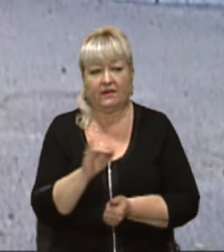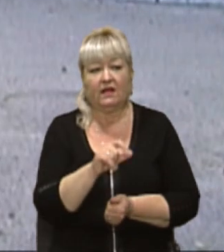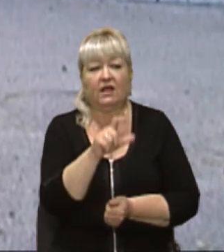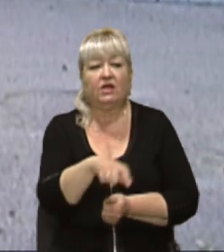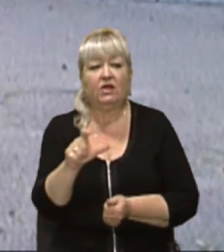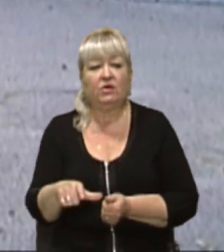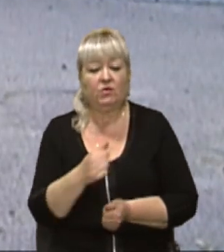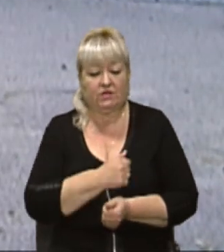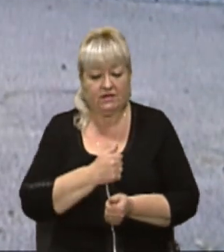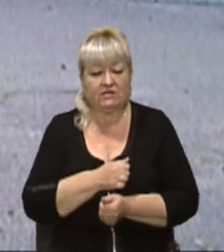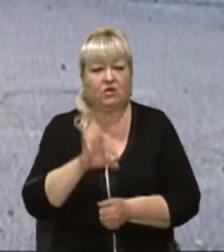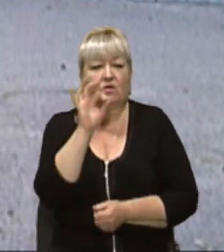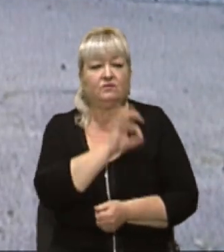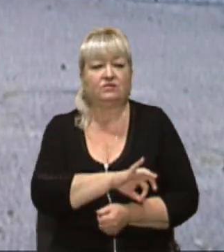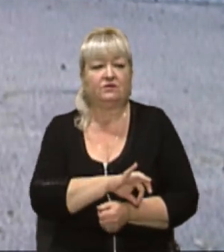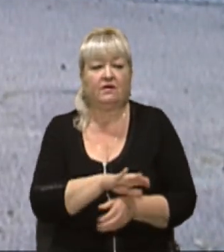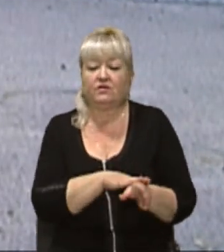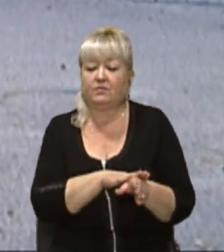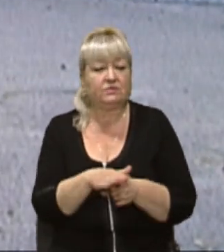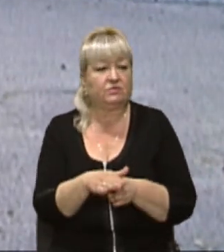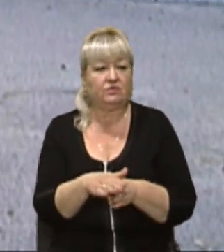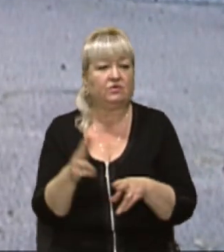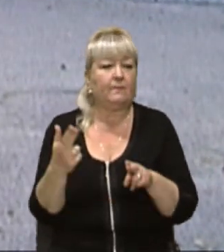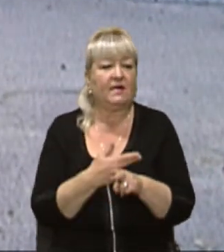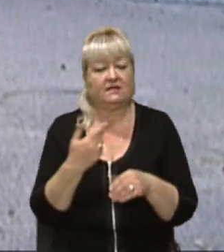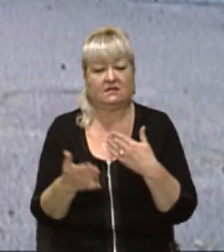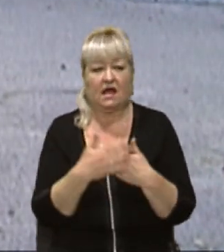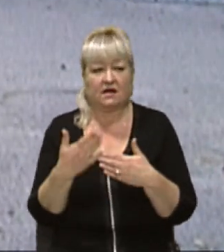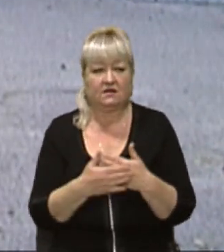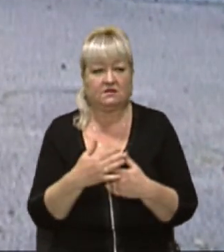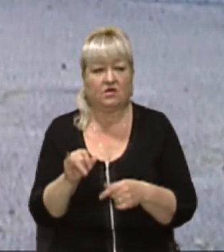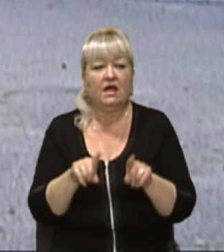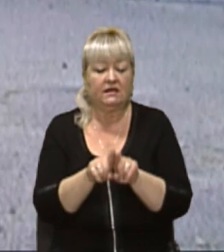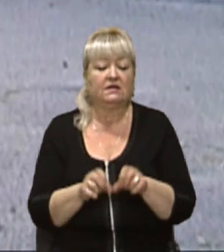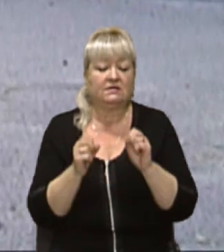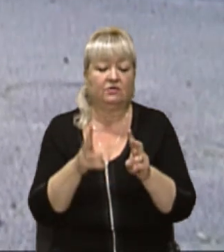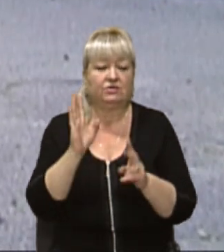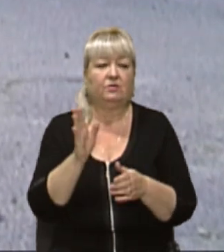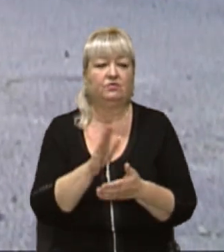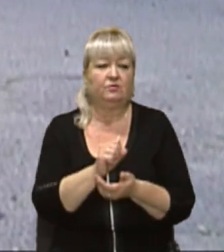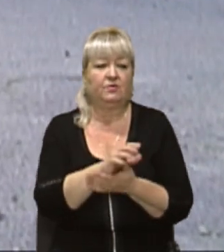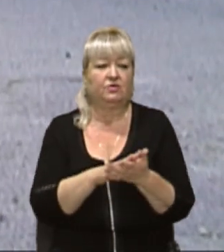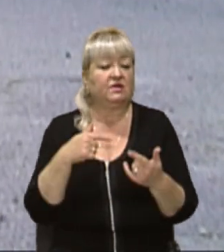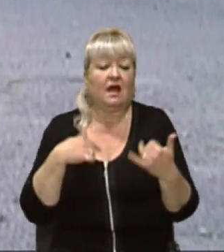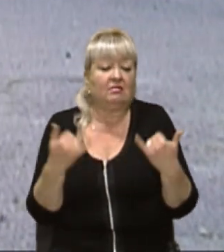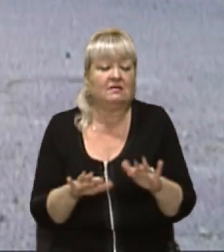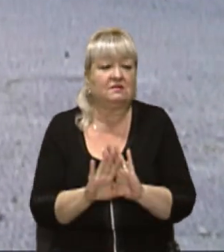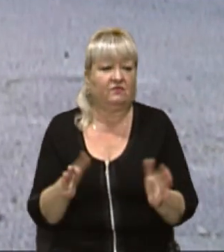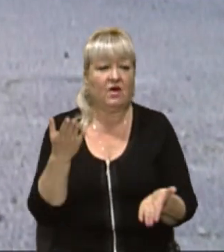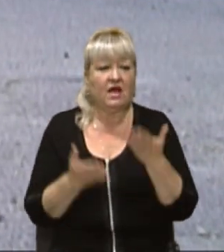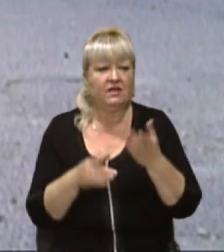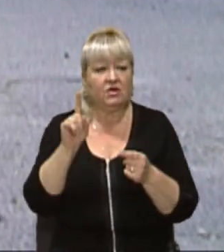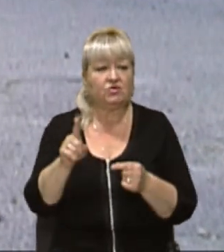зловживають абсолютно безкарністю, і такі злочини будуть продовжуватися. Я не здивуюся, як там